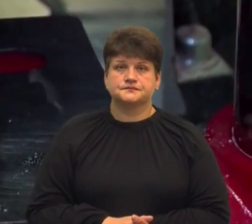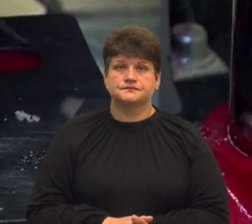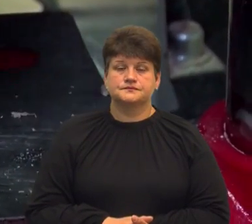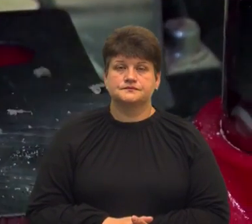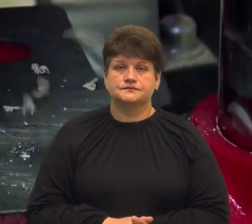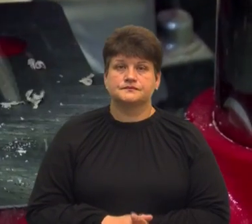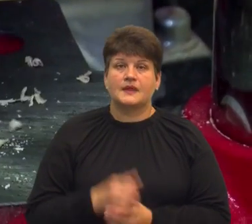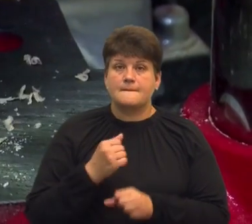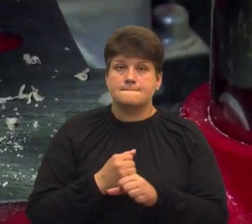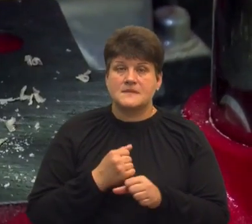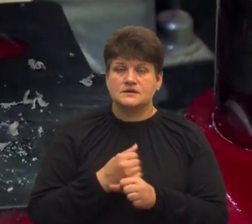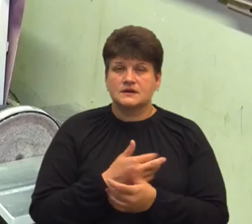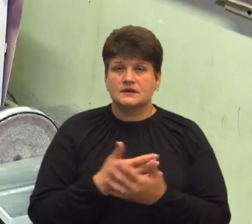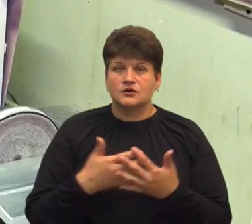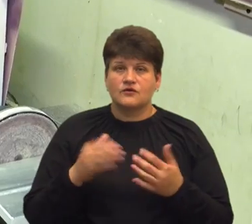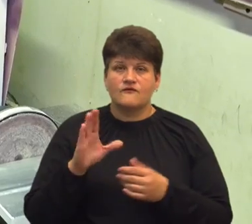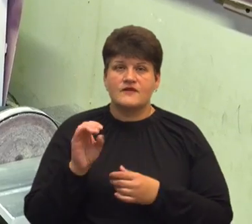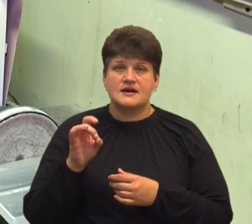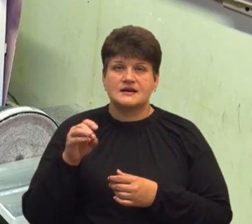Працює на кількох верстатах.